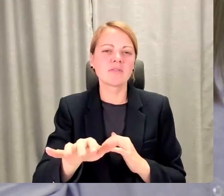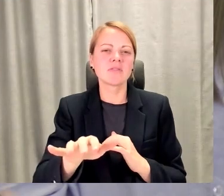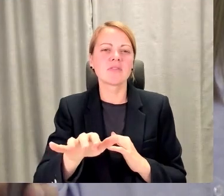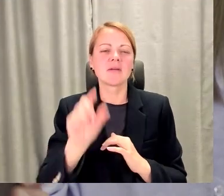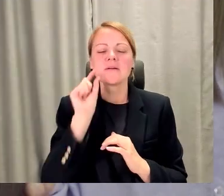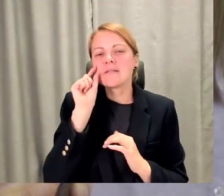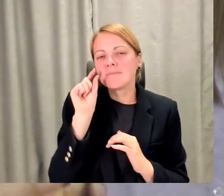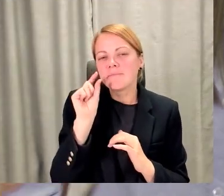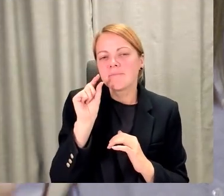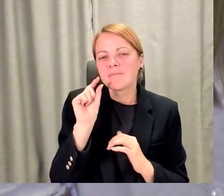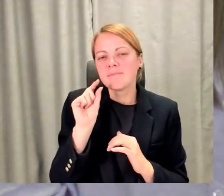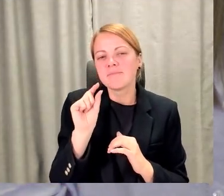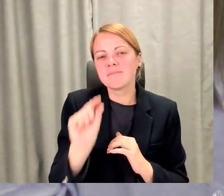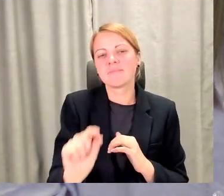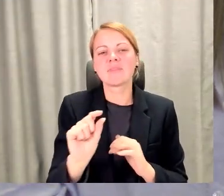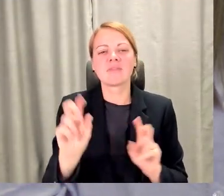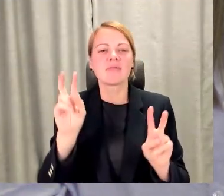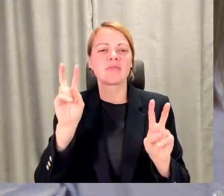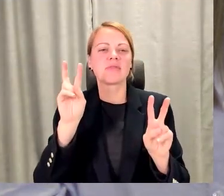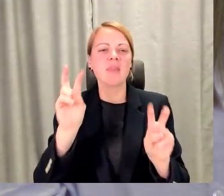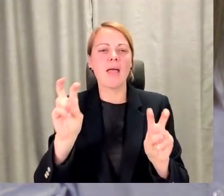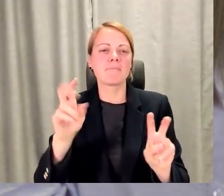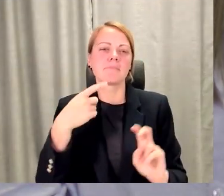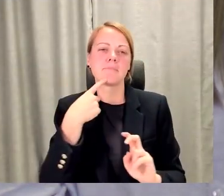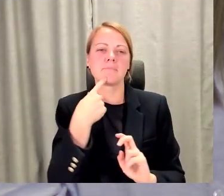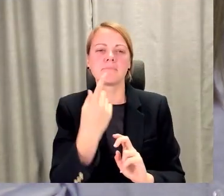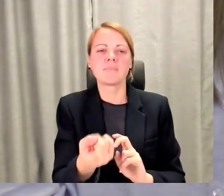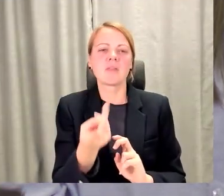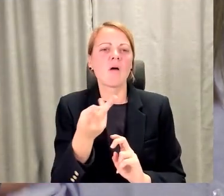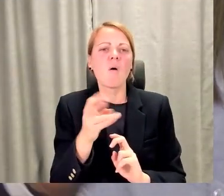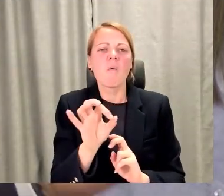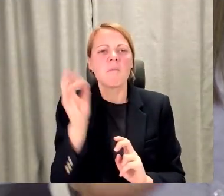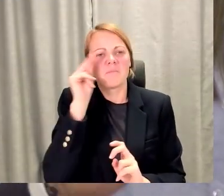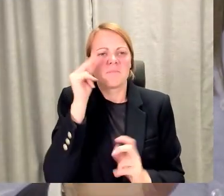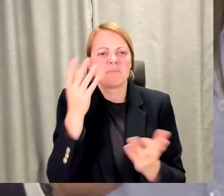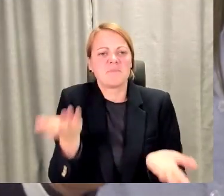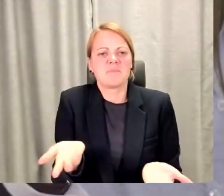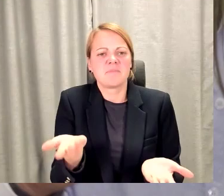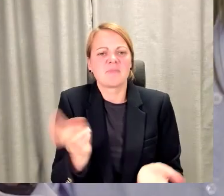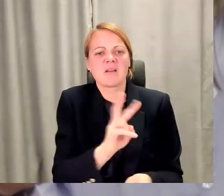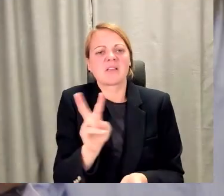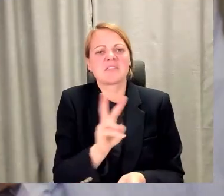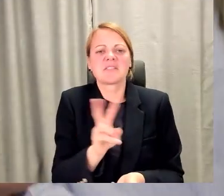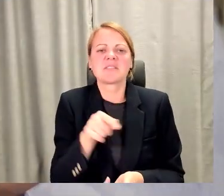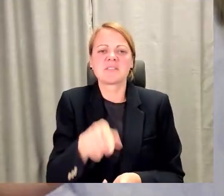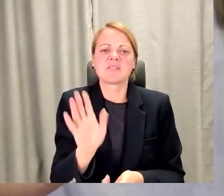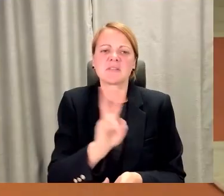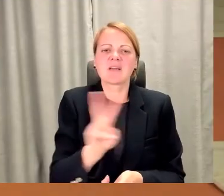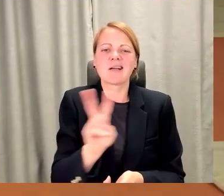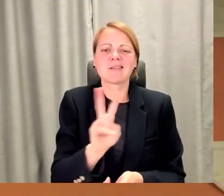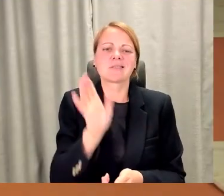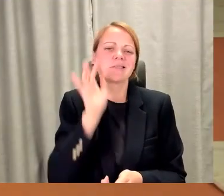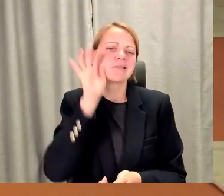tēmā pateikt, ko tad jums mācīties? Kas tad tas ir? Kas būs vajadzīgs nākotnē?